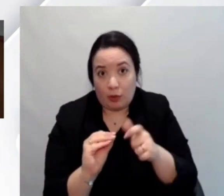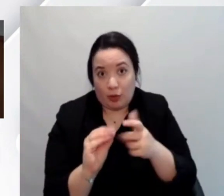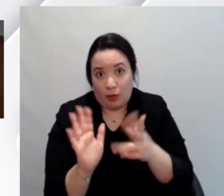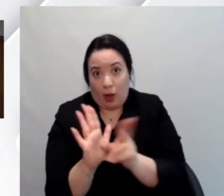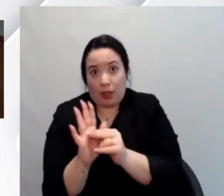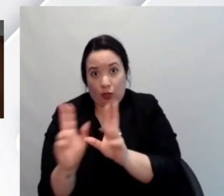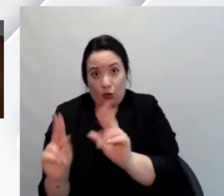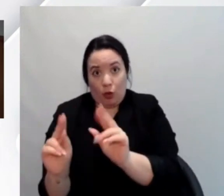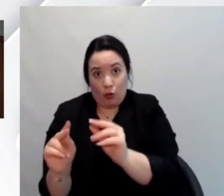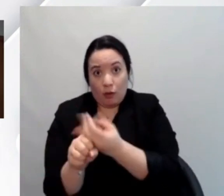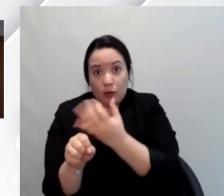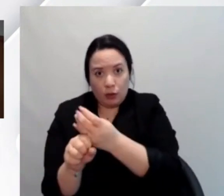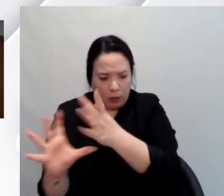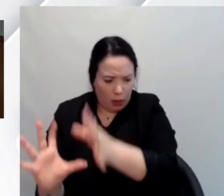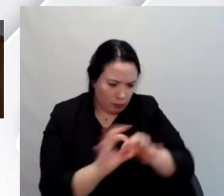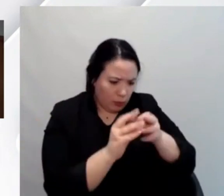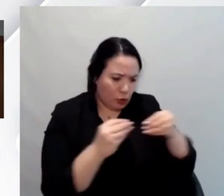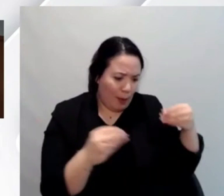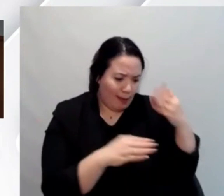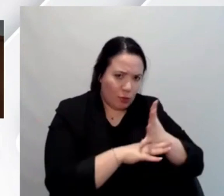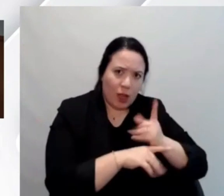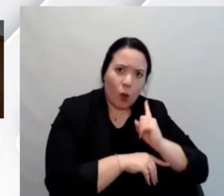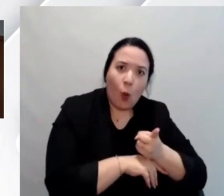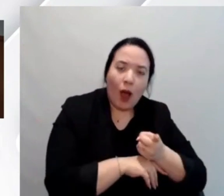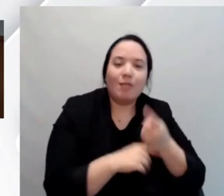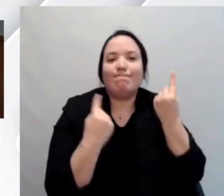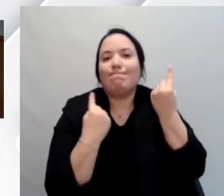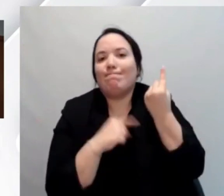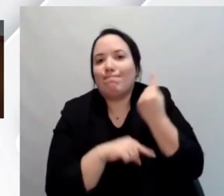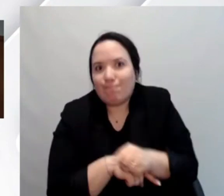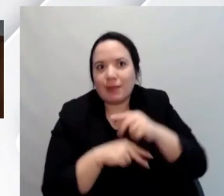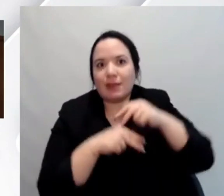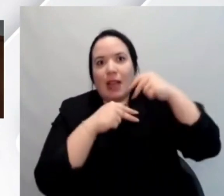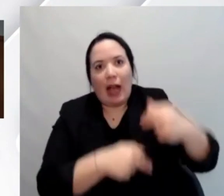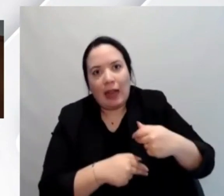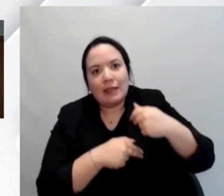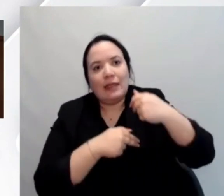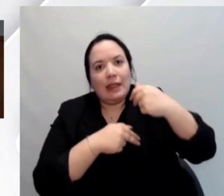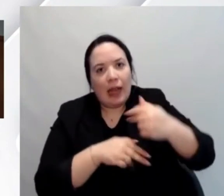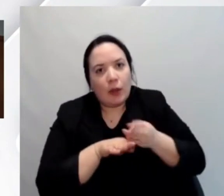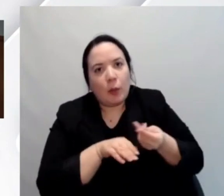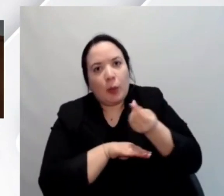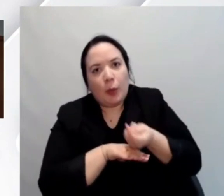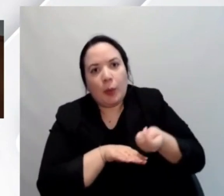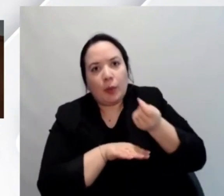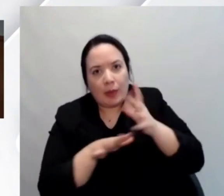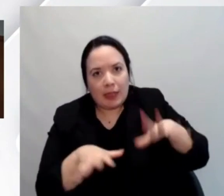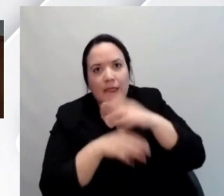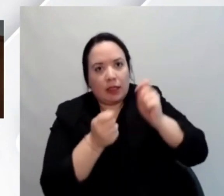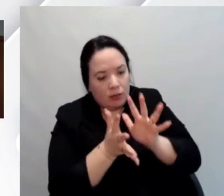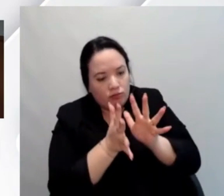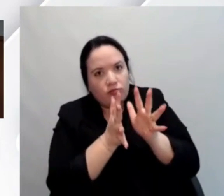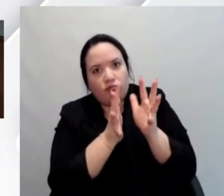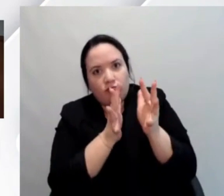applicazioni per dispositivi mobili. E in questo negli anni c'è stata una forte evoluzione,